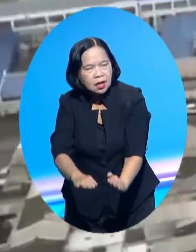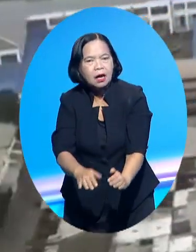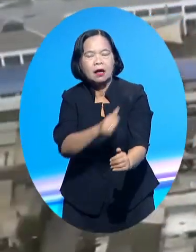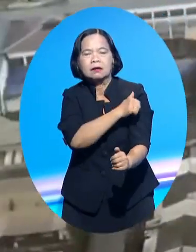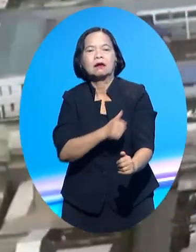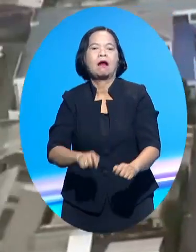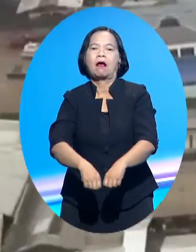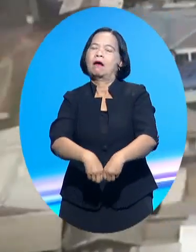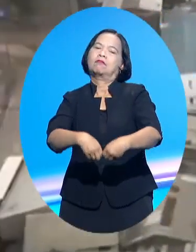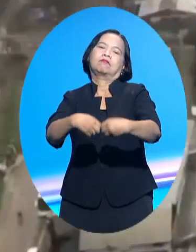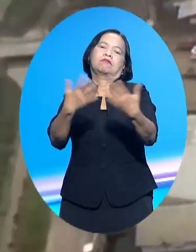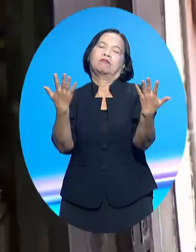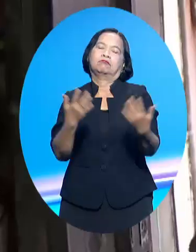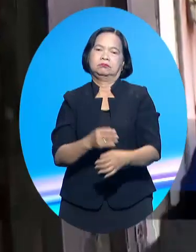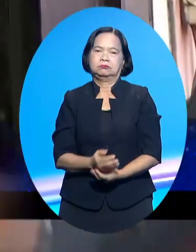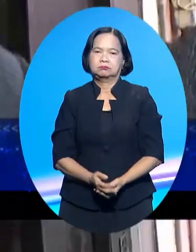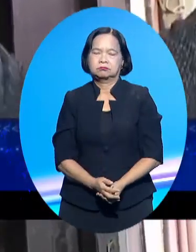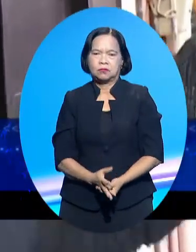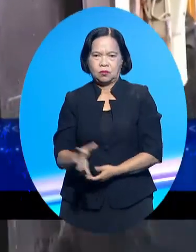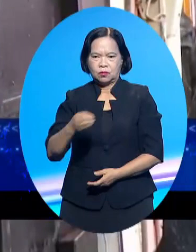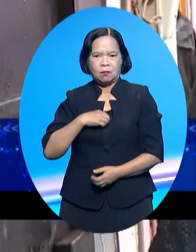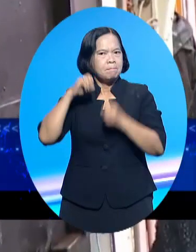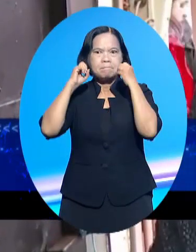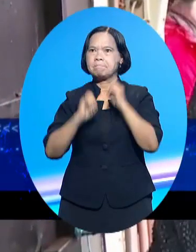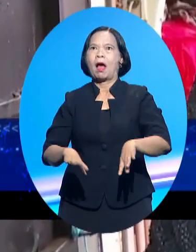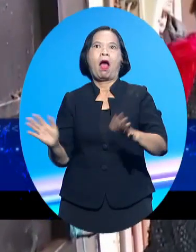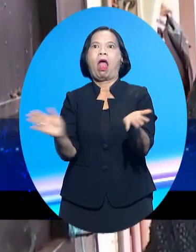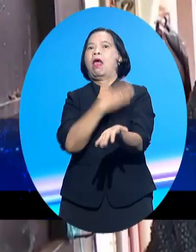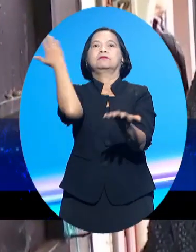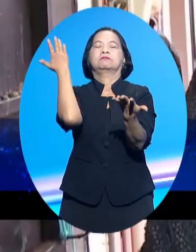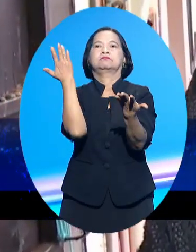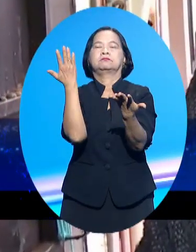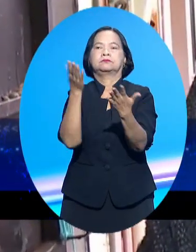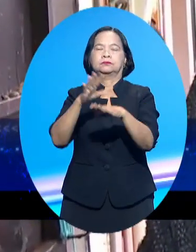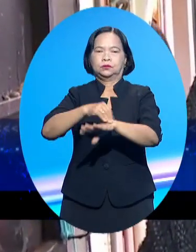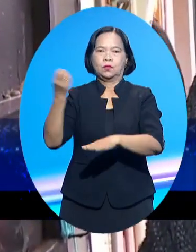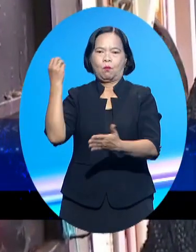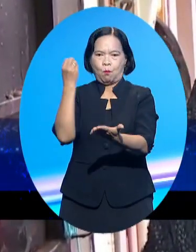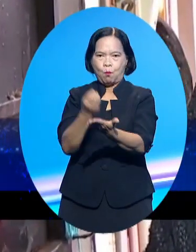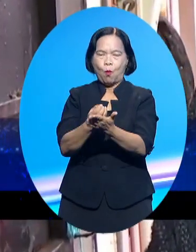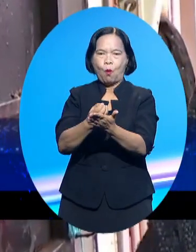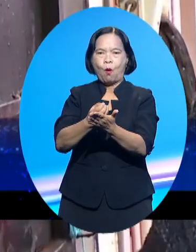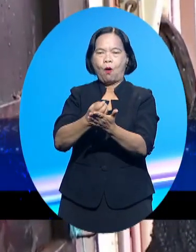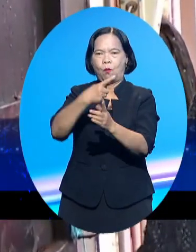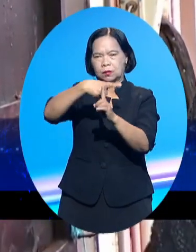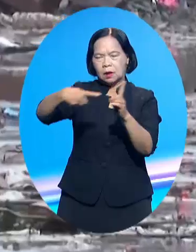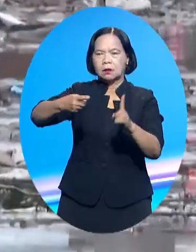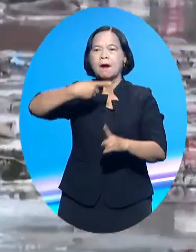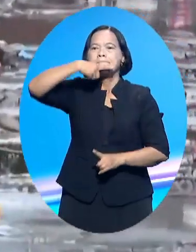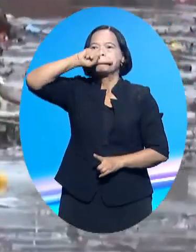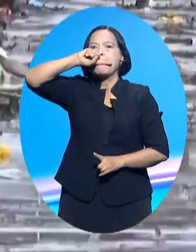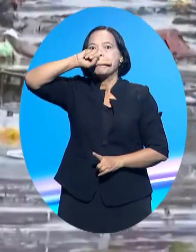dân thiệt hại nặng vì thiên tài. Chúng tôi mất hết rồi. Tuần trước, chúng tôi vừa mua một tấn rưỡi bắp, giờ thì mất hết.